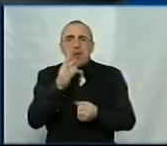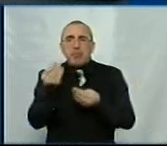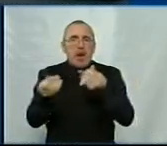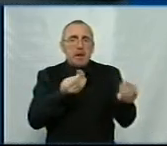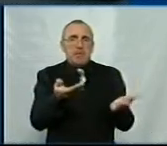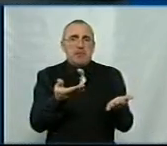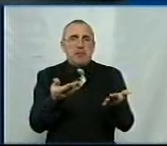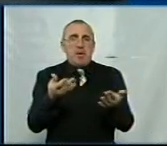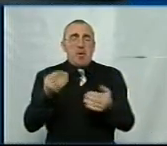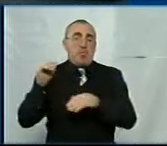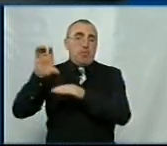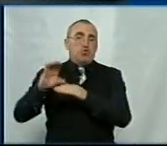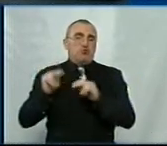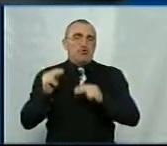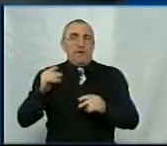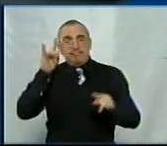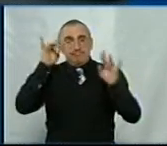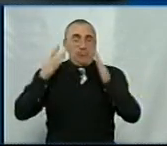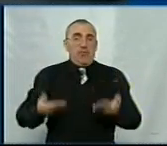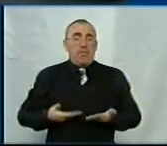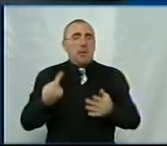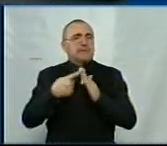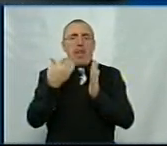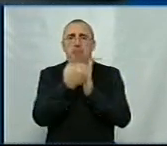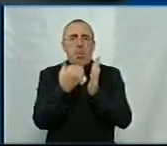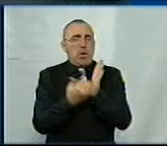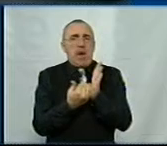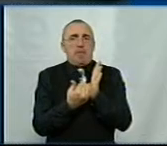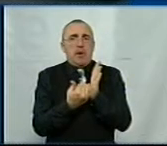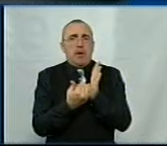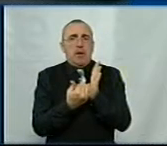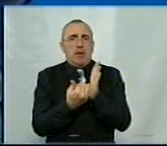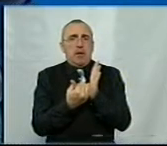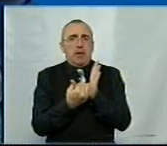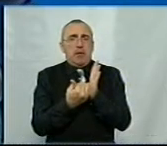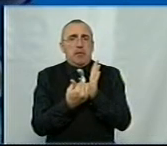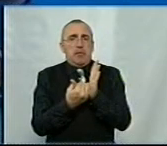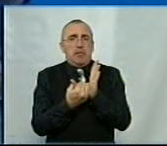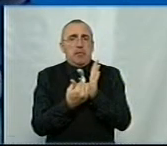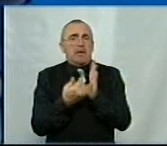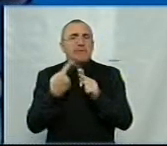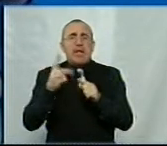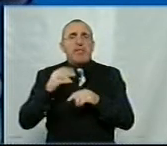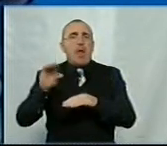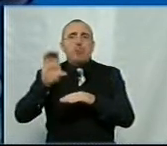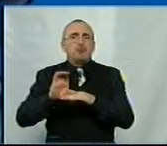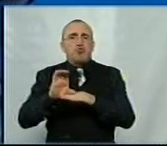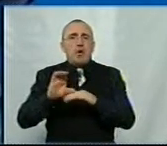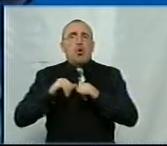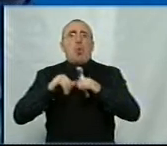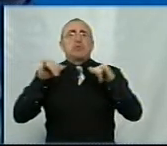виживання, можна сказати, чи проїдання? Ні, програми – це не бюджет розвитку.